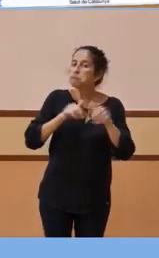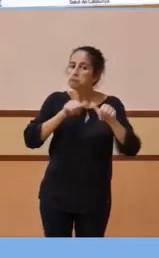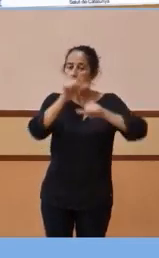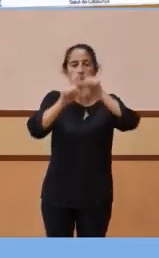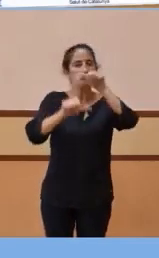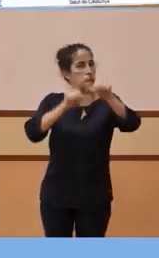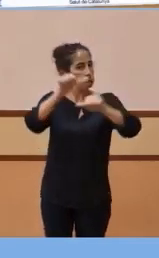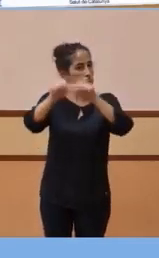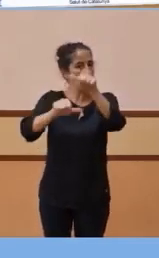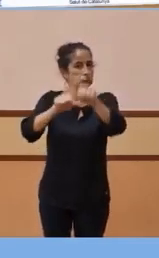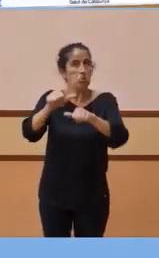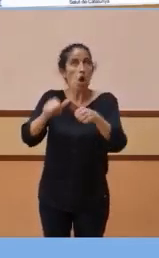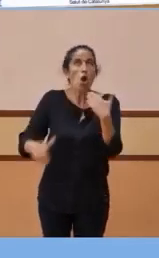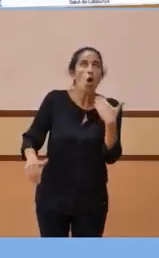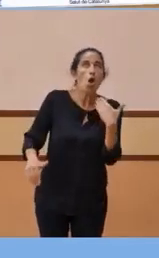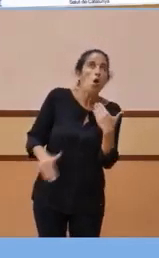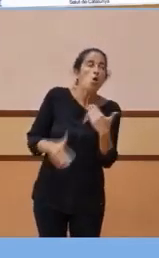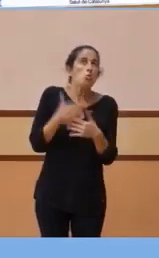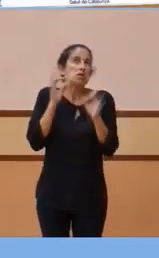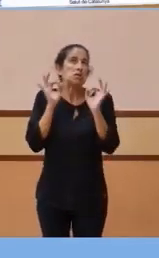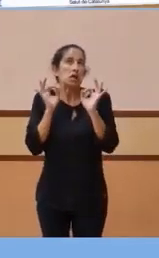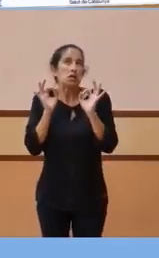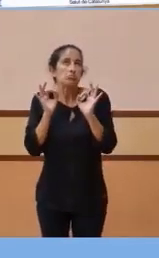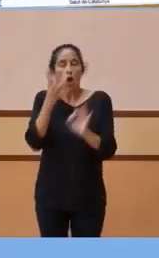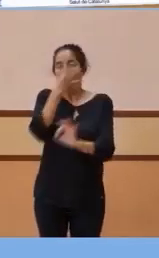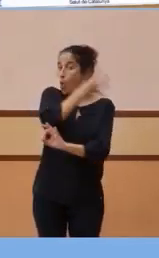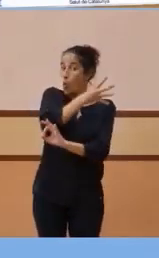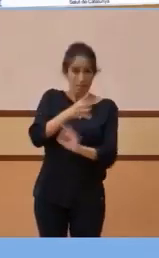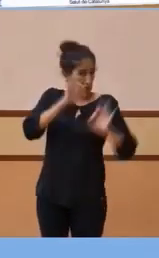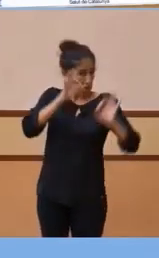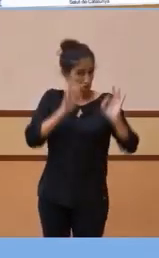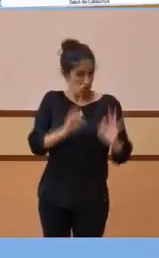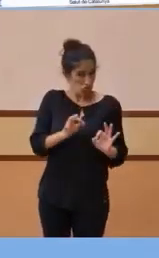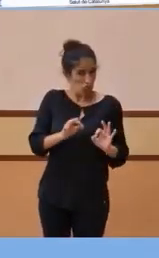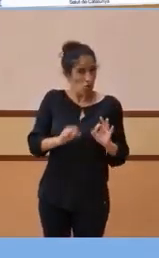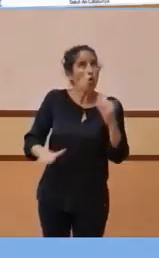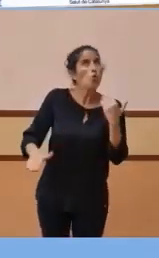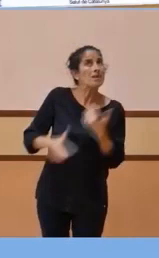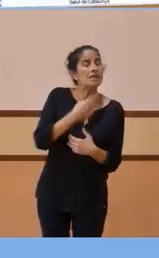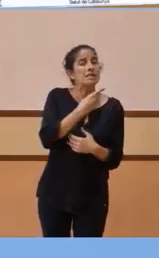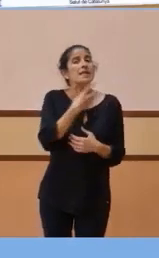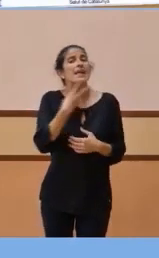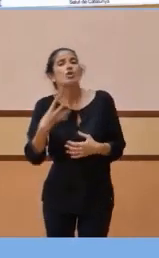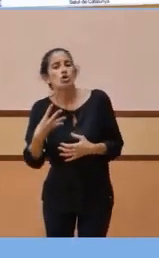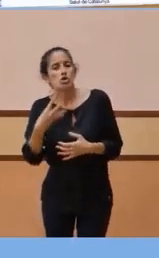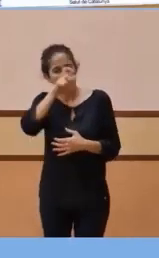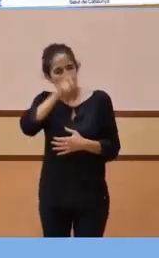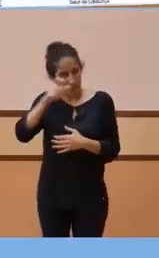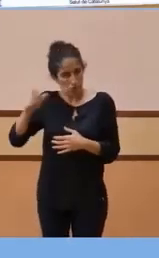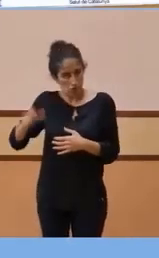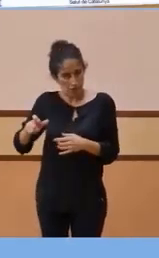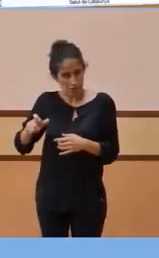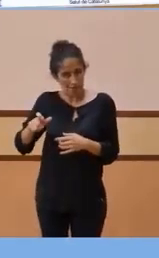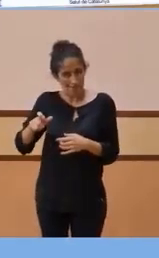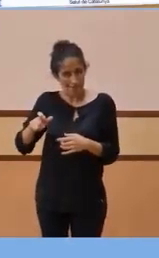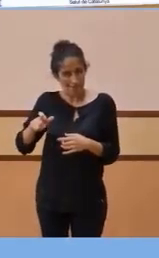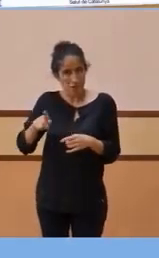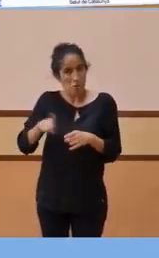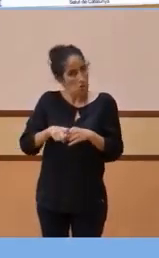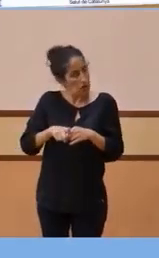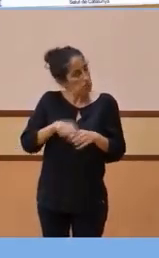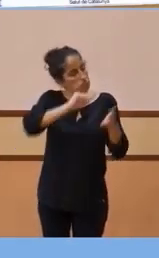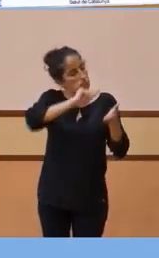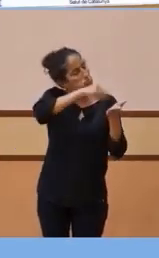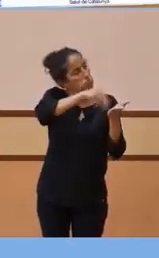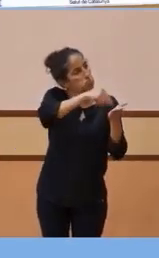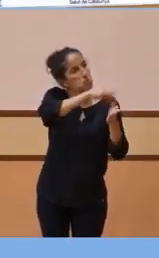tot just ara fa quatre setmanes, vam començar amb 814 persones registrades per a realitzar el treball